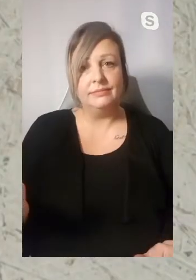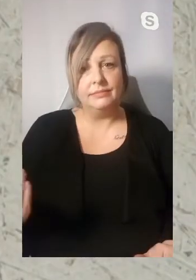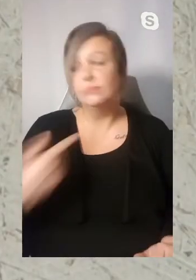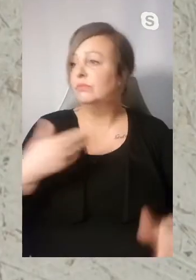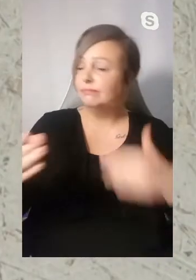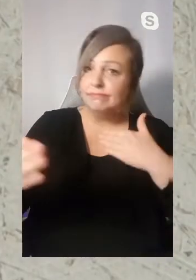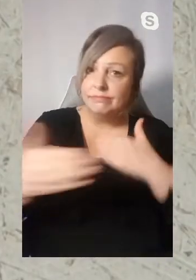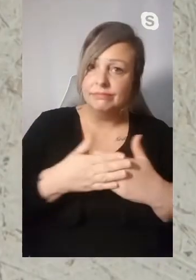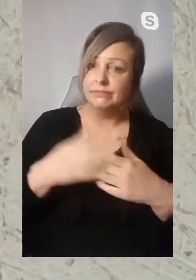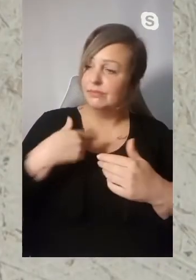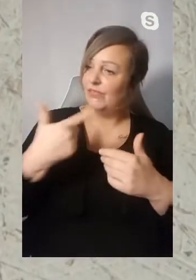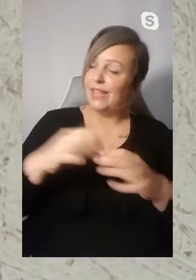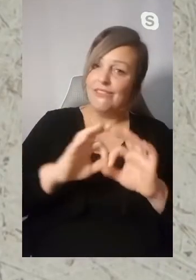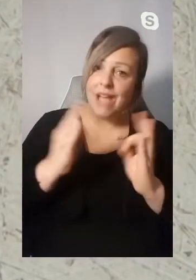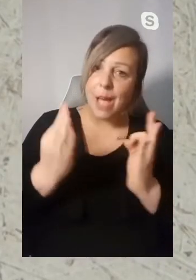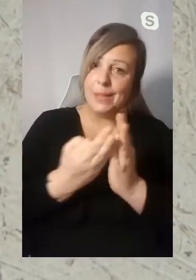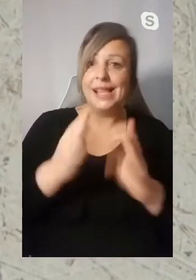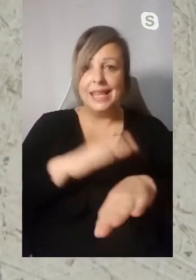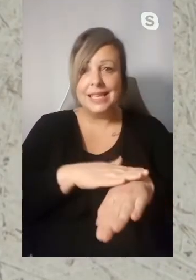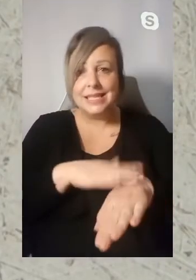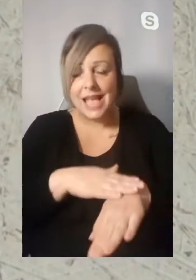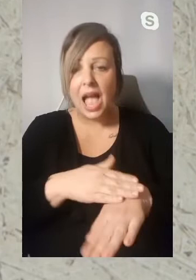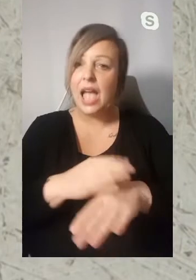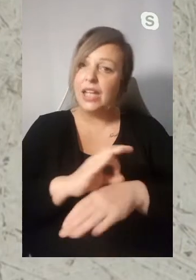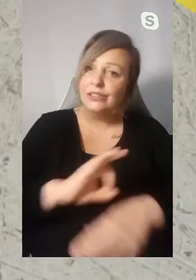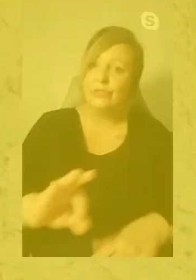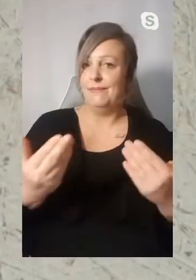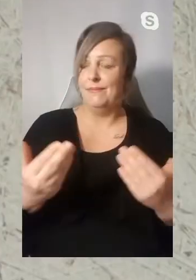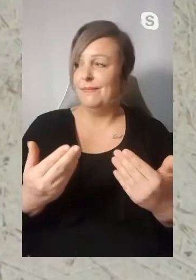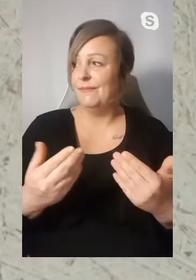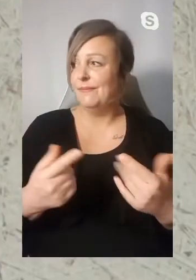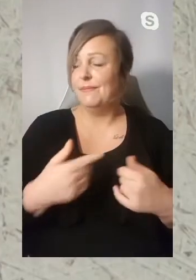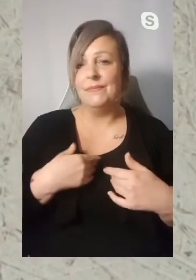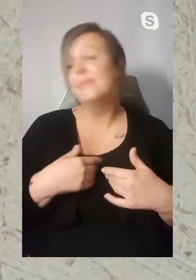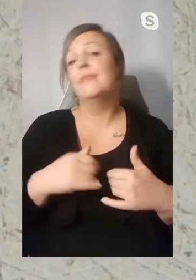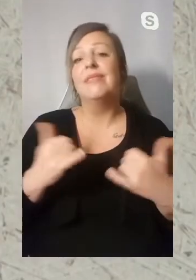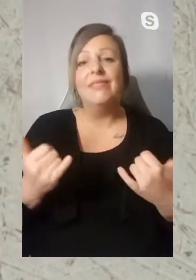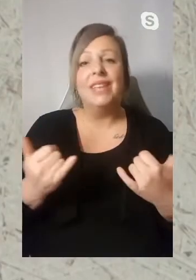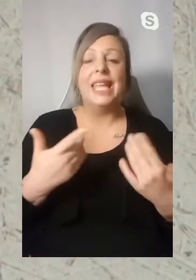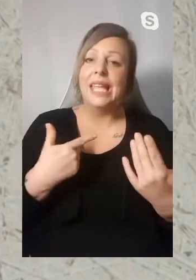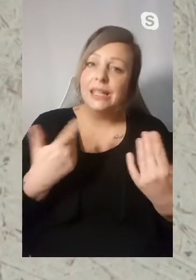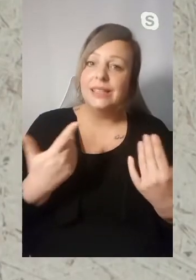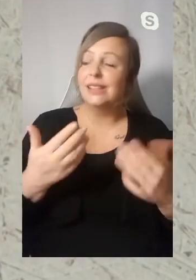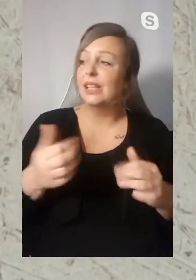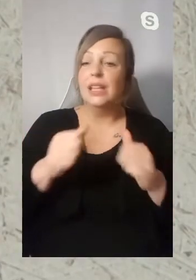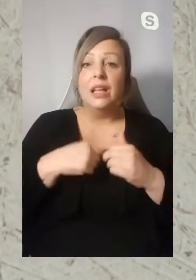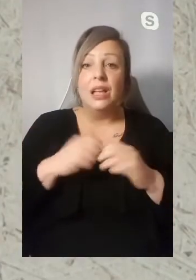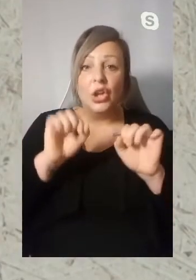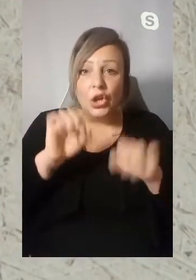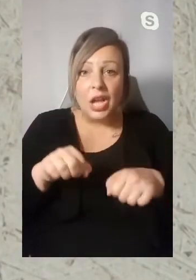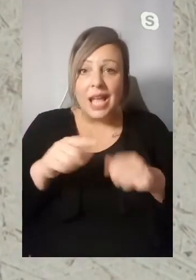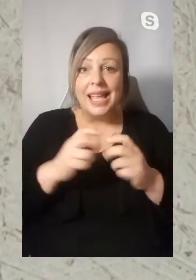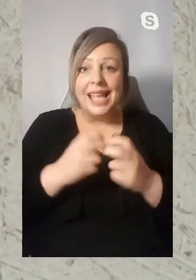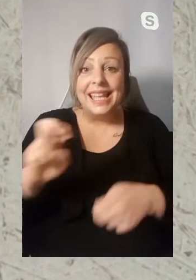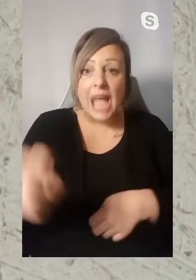wenn du mit deinen Liebsten einfach zusammensitzen kannst und Zeit verbringen kannst. Glück ist manchmal ein kleines Stück Garten oder Grün, wo du dich mit